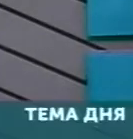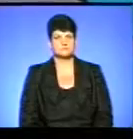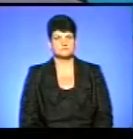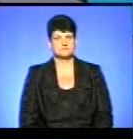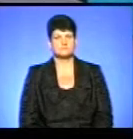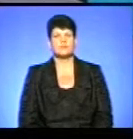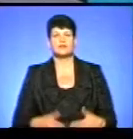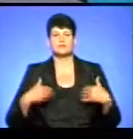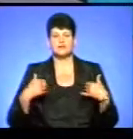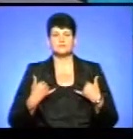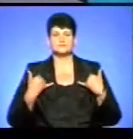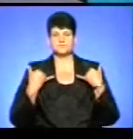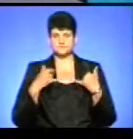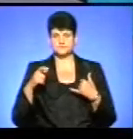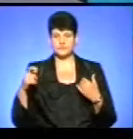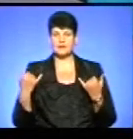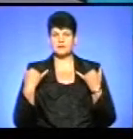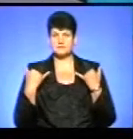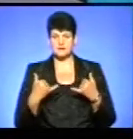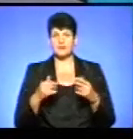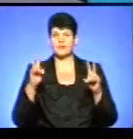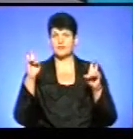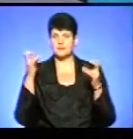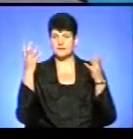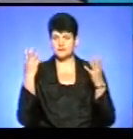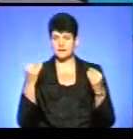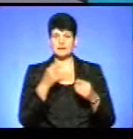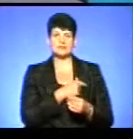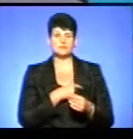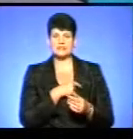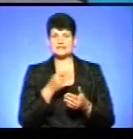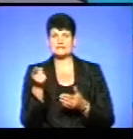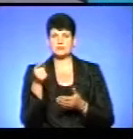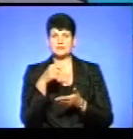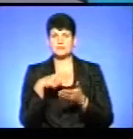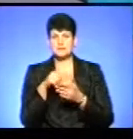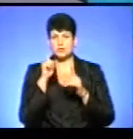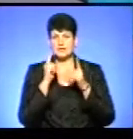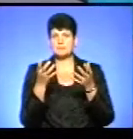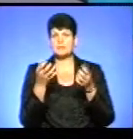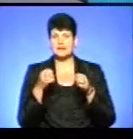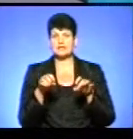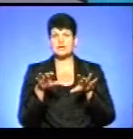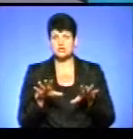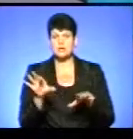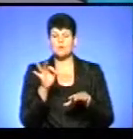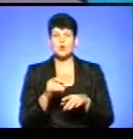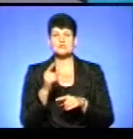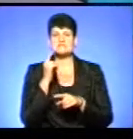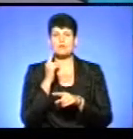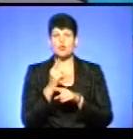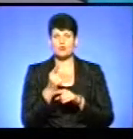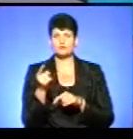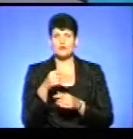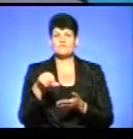Вітаю, шановні краяни, на часі тема дня. Депутати Тернопільської міської ради прийняли рішення про заборону у Тернополі